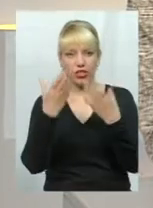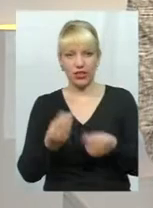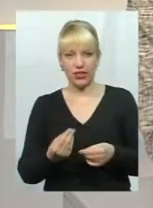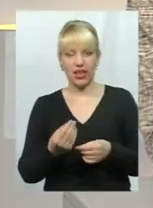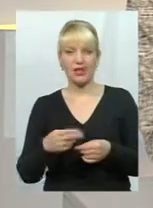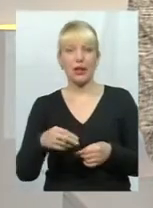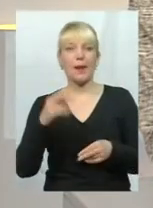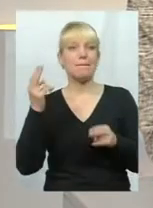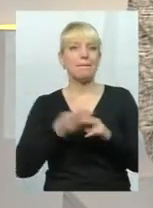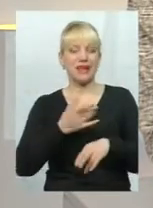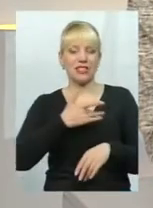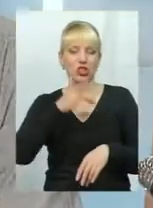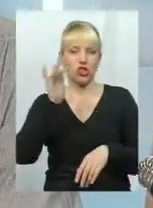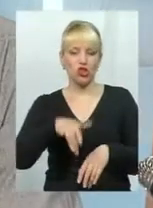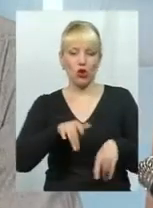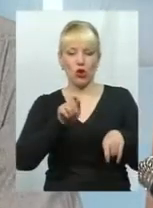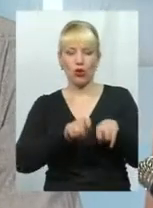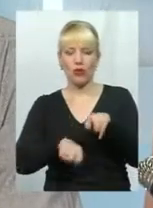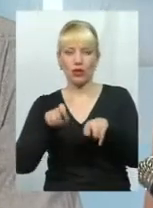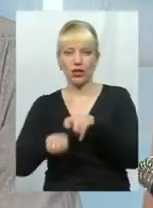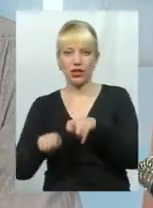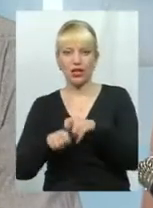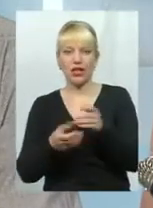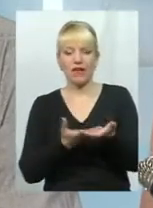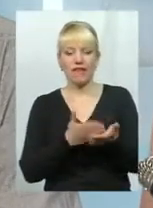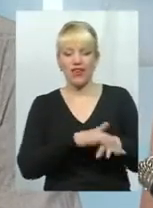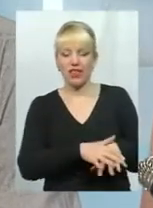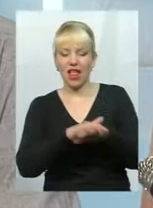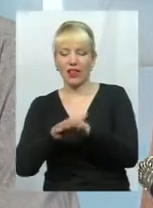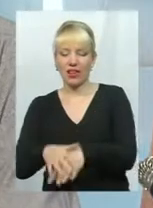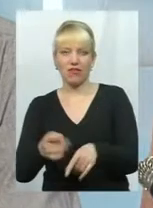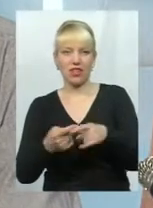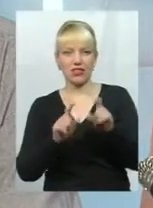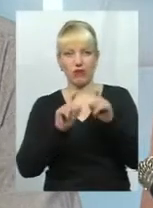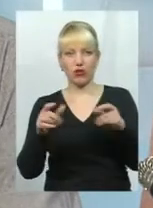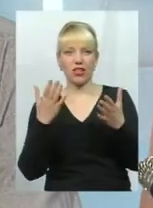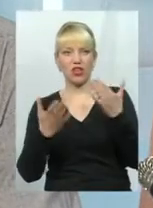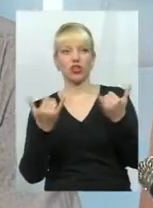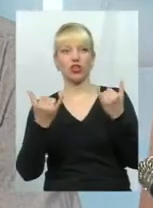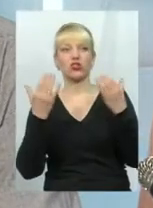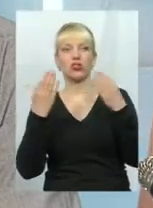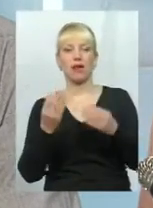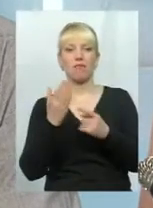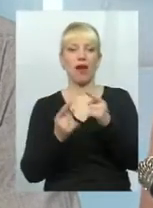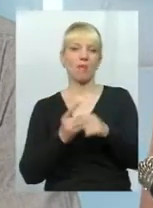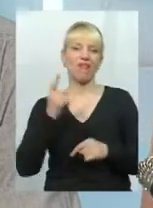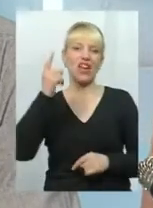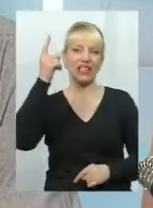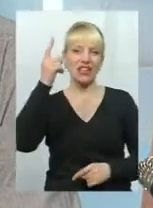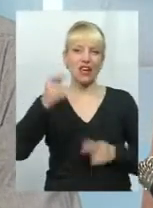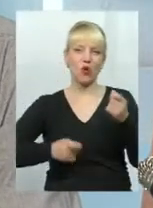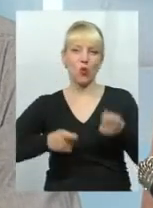жорсткого аудиту видатків на ці фонди, якщо ми на сьогоднішній день маємо вертикаль управління